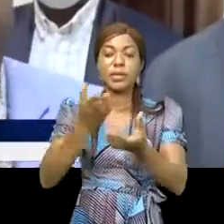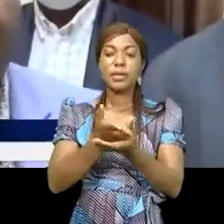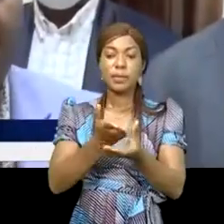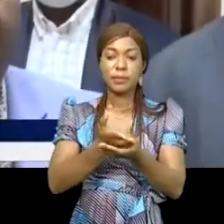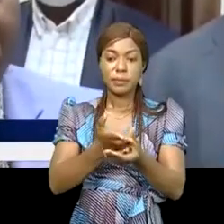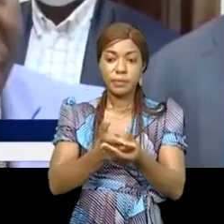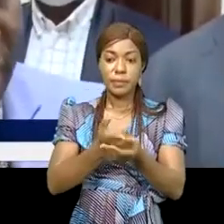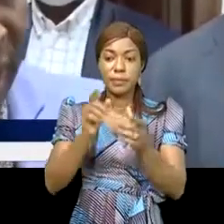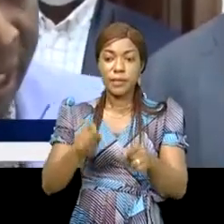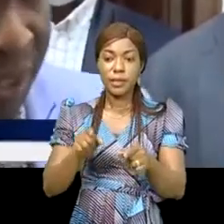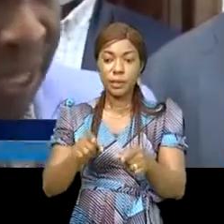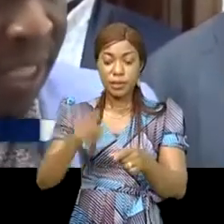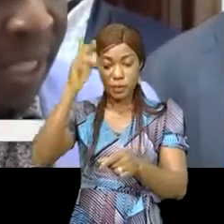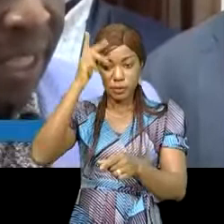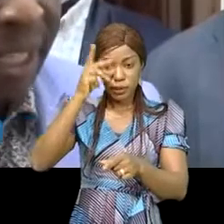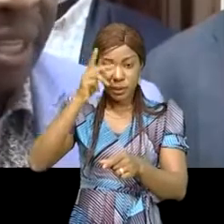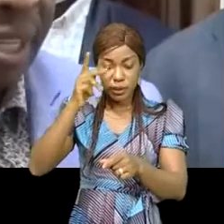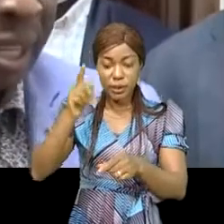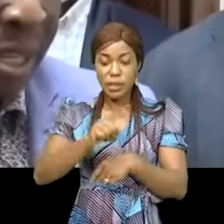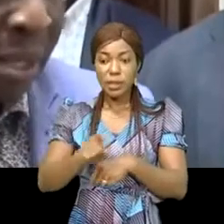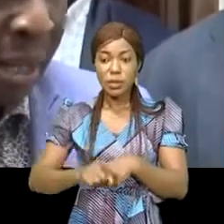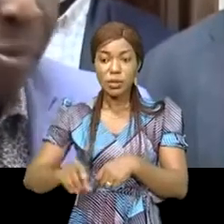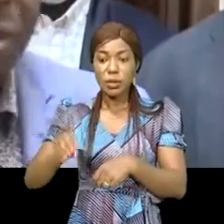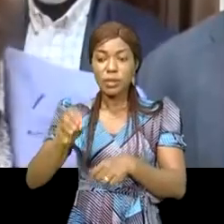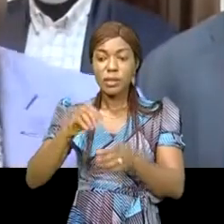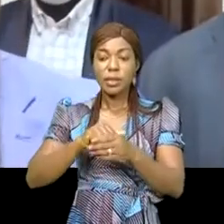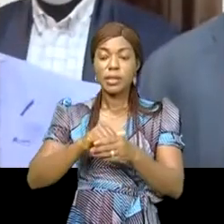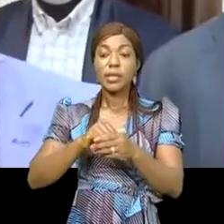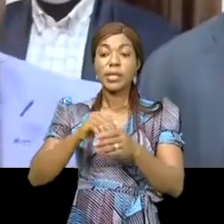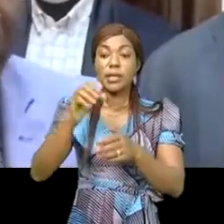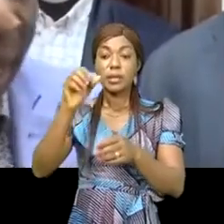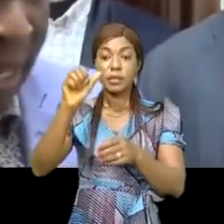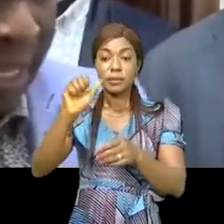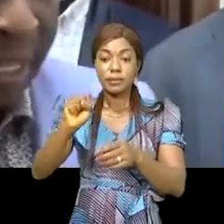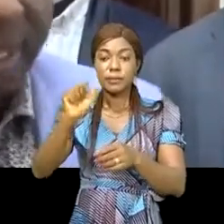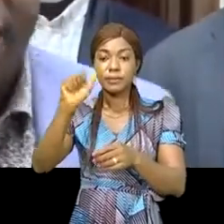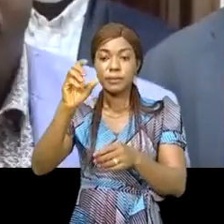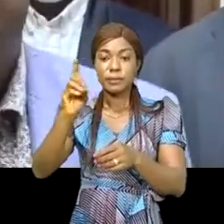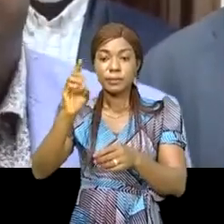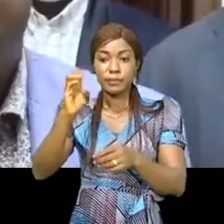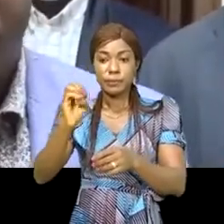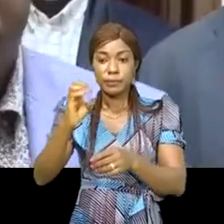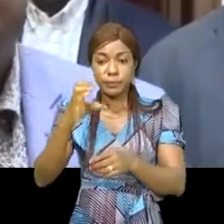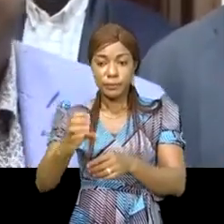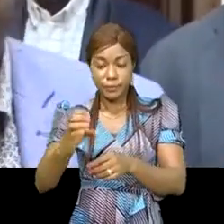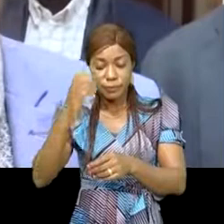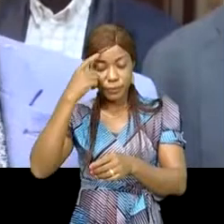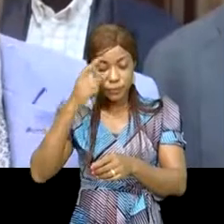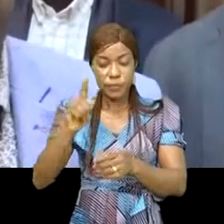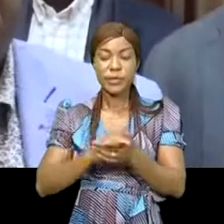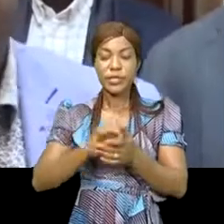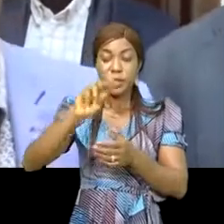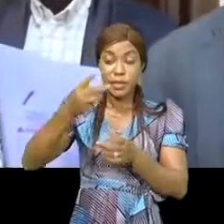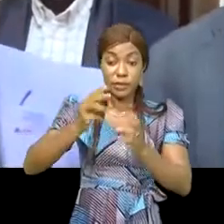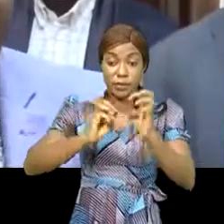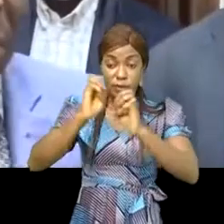constituent désormais la politique régionale de la SADEC et la politique dans laquelle nous sommes alignés pour la deuxième